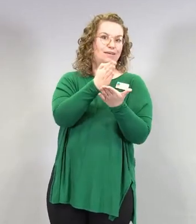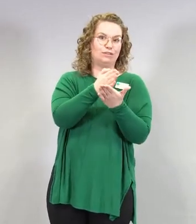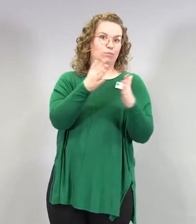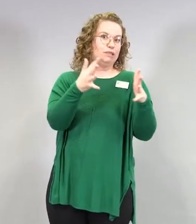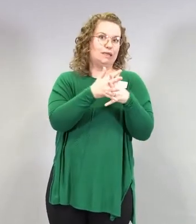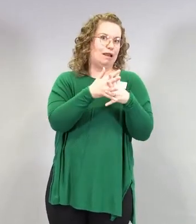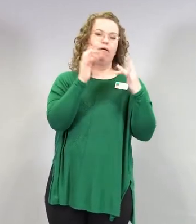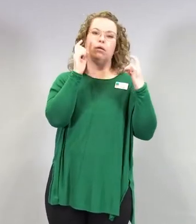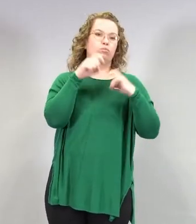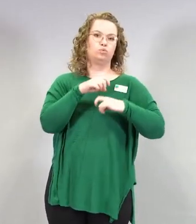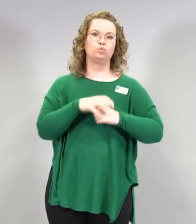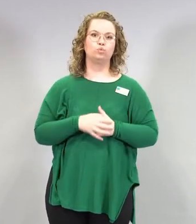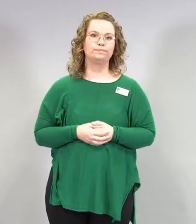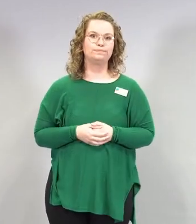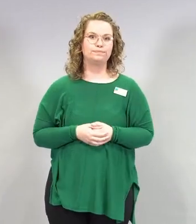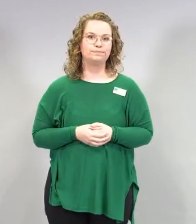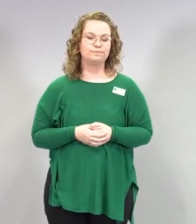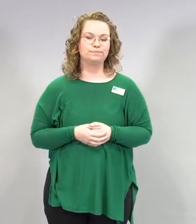tutkimuksissa.